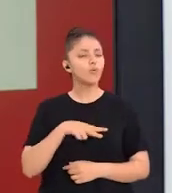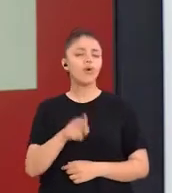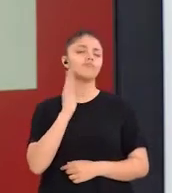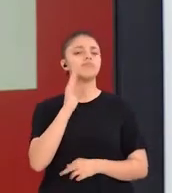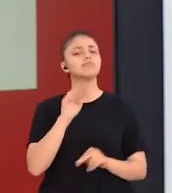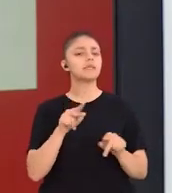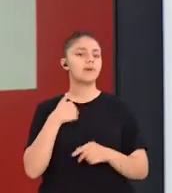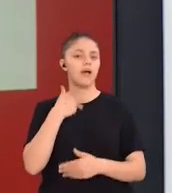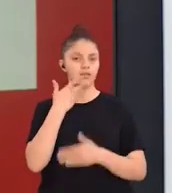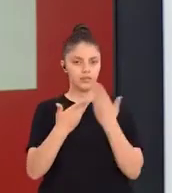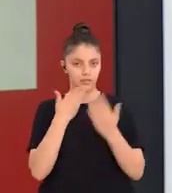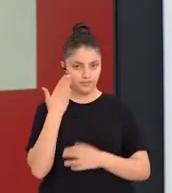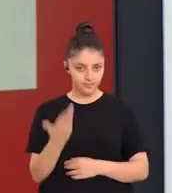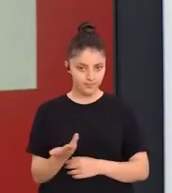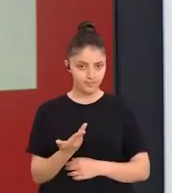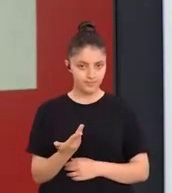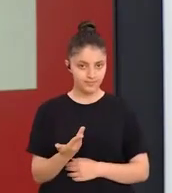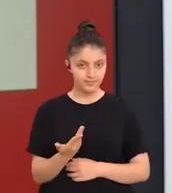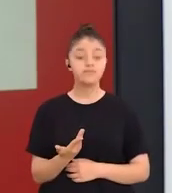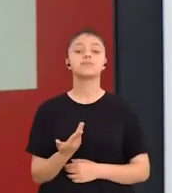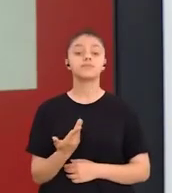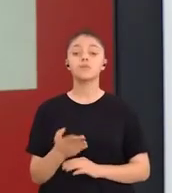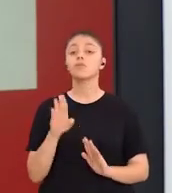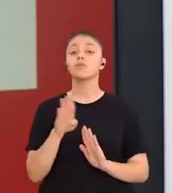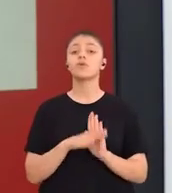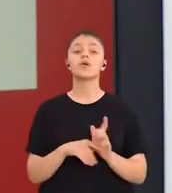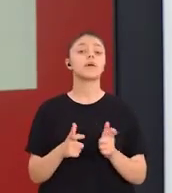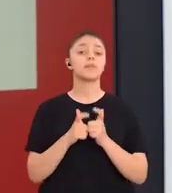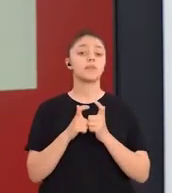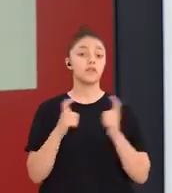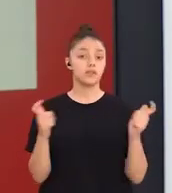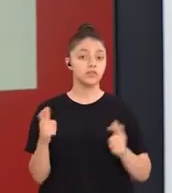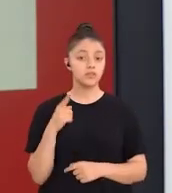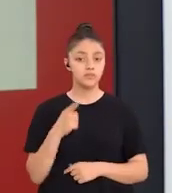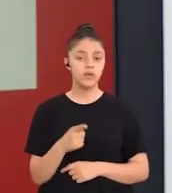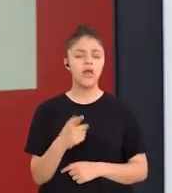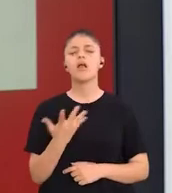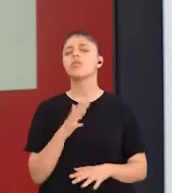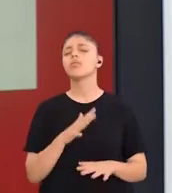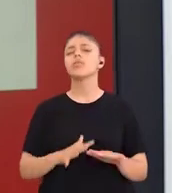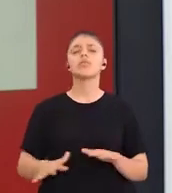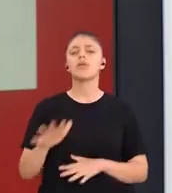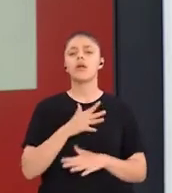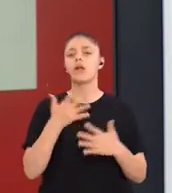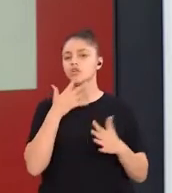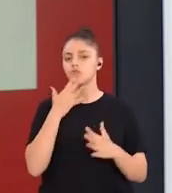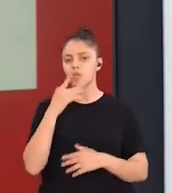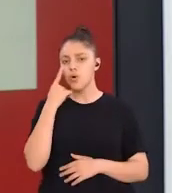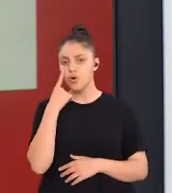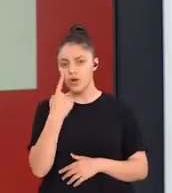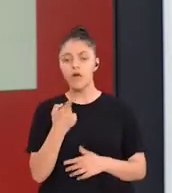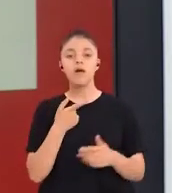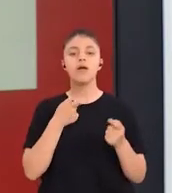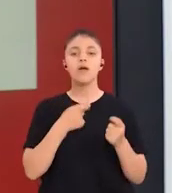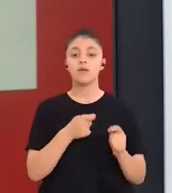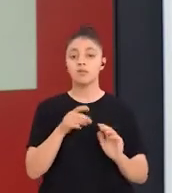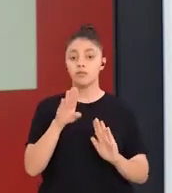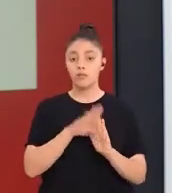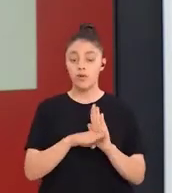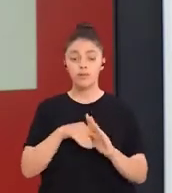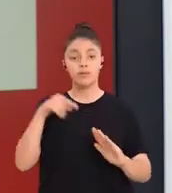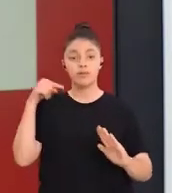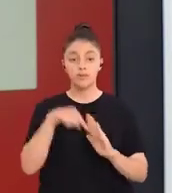de bunu bir yolculuk olarak ifade etmiştik. Program geliştirme en genel tanımıyla eğitim